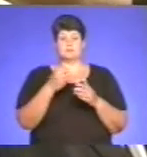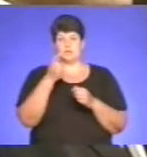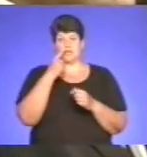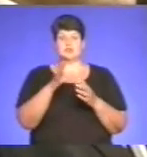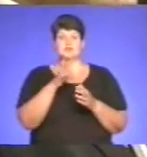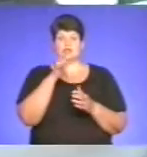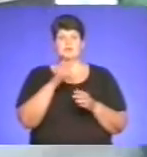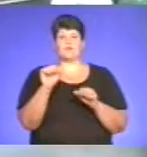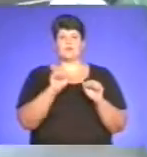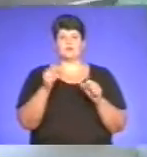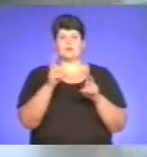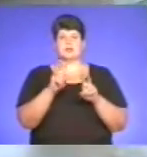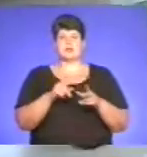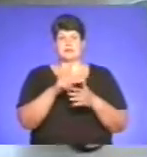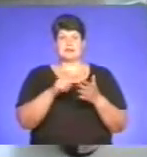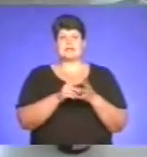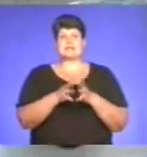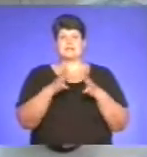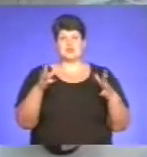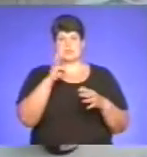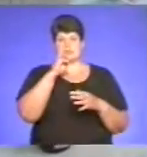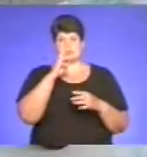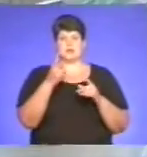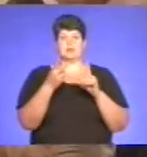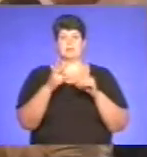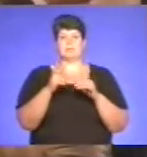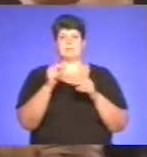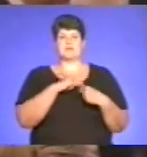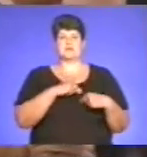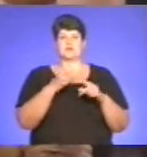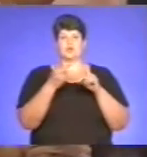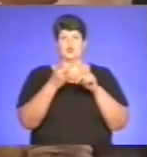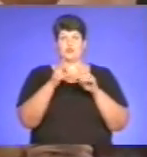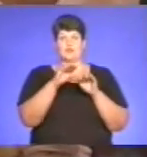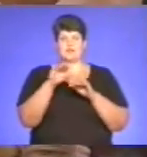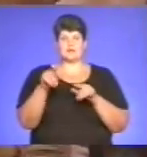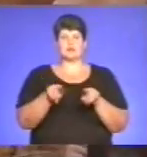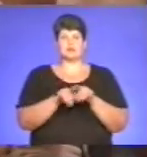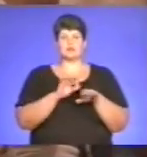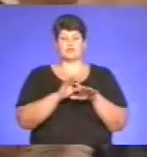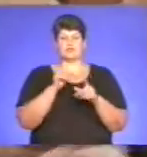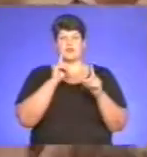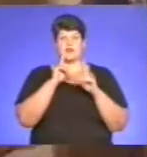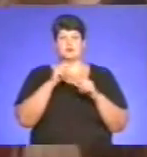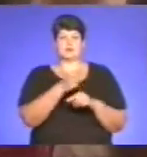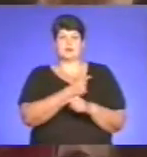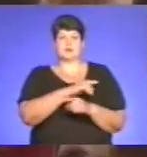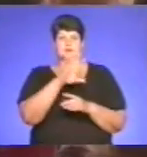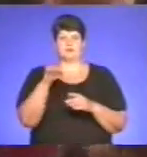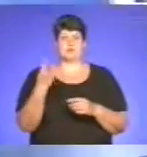уряді розглядатимуть питання про збільшення зарплати працівників другого рівня. Також посадовець провів нараду з медиками у цієї області.